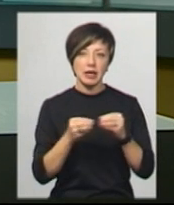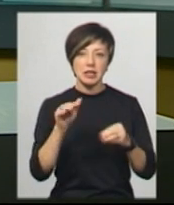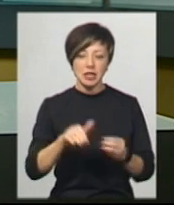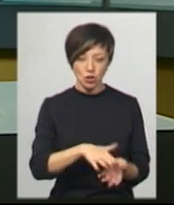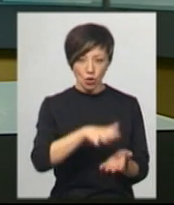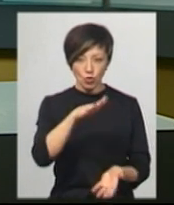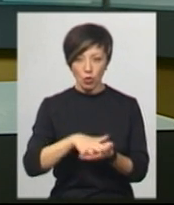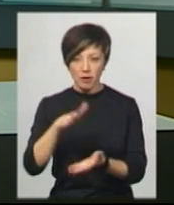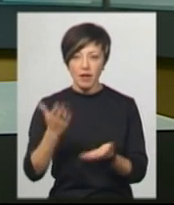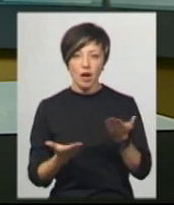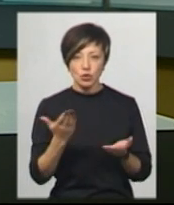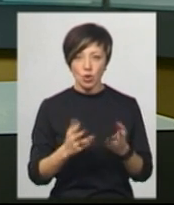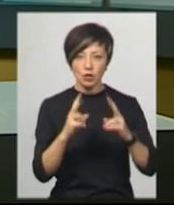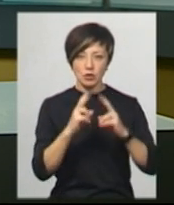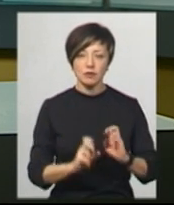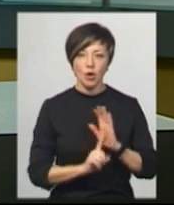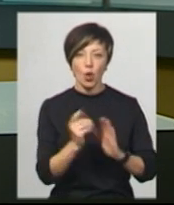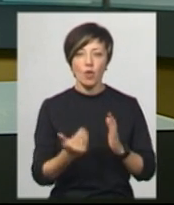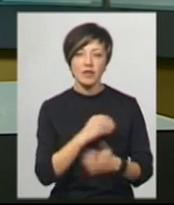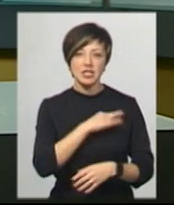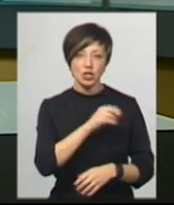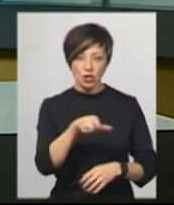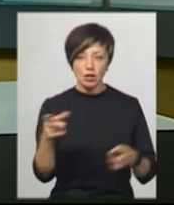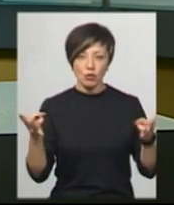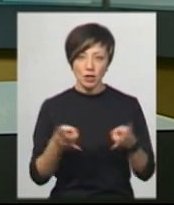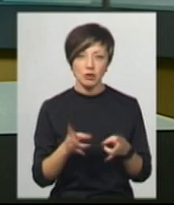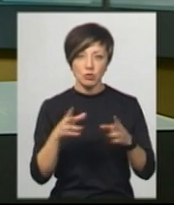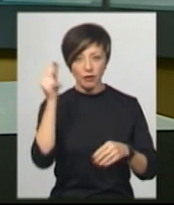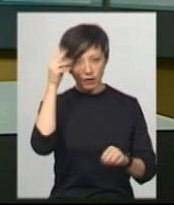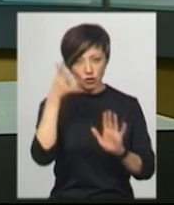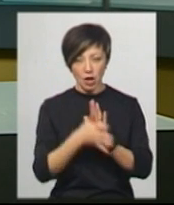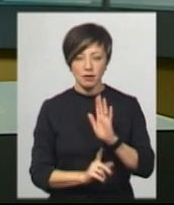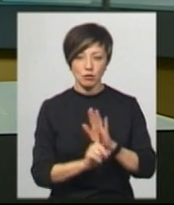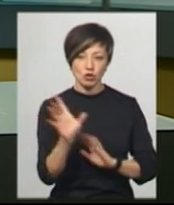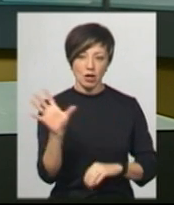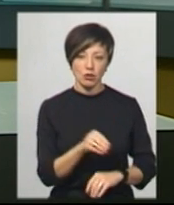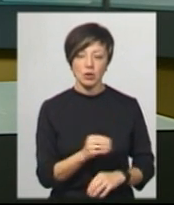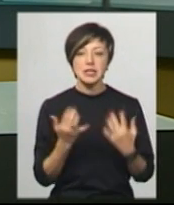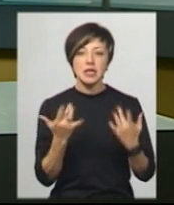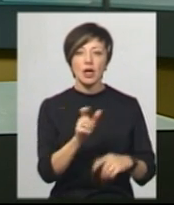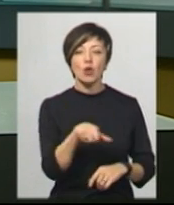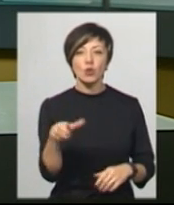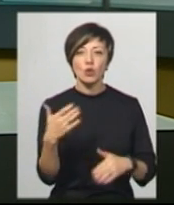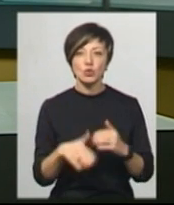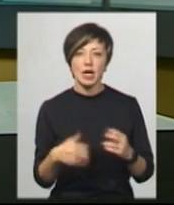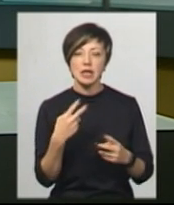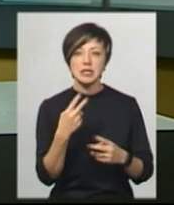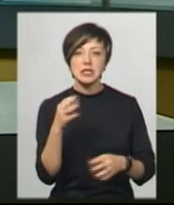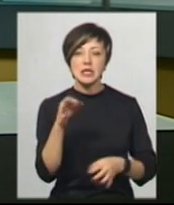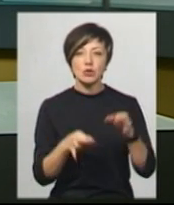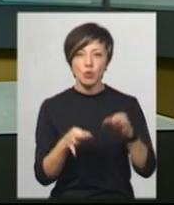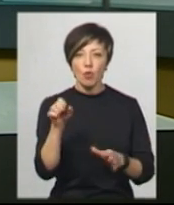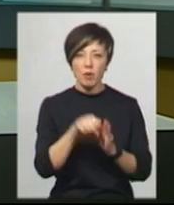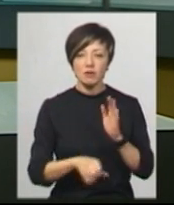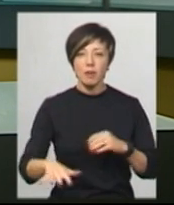томів. Тож, якщо за розслідування візьмуться нові слідчі, їм необхідно буде вивчати все спочатку. Скільки людей вже засудили за вбивство